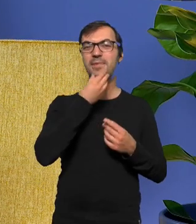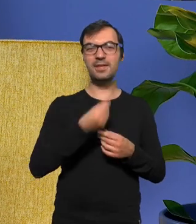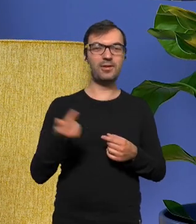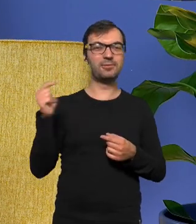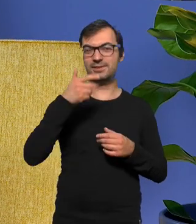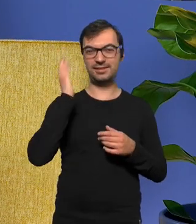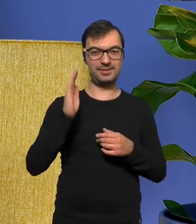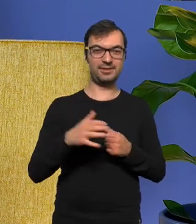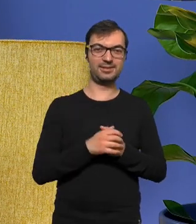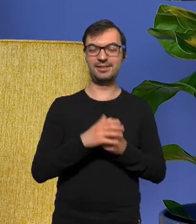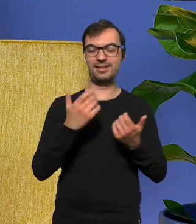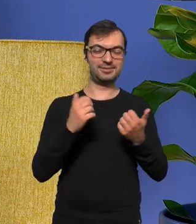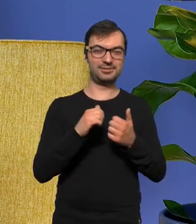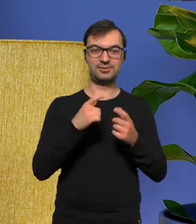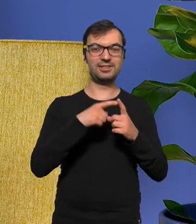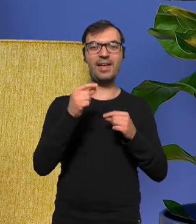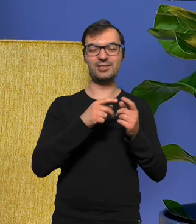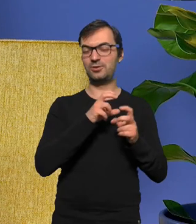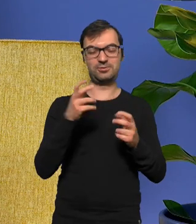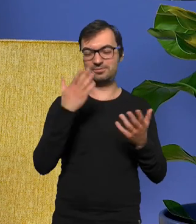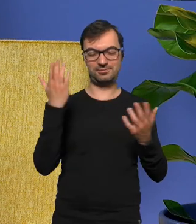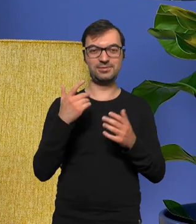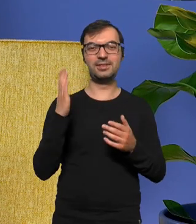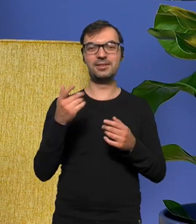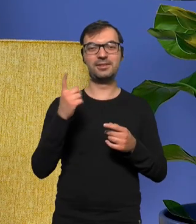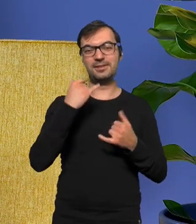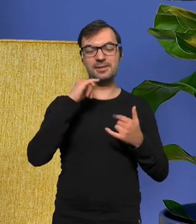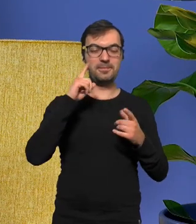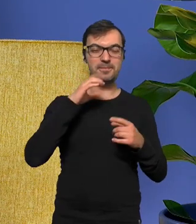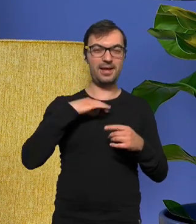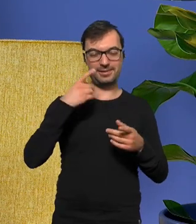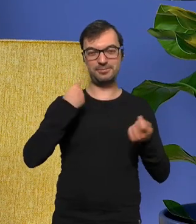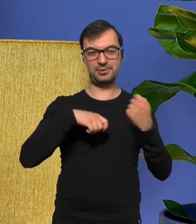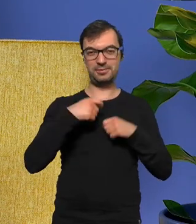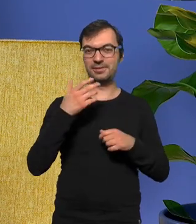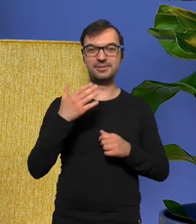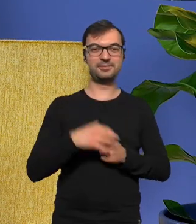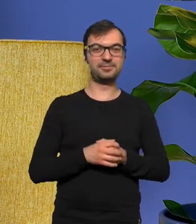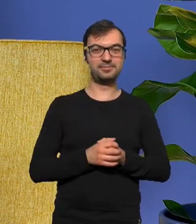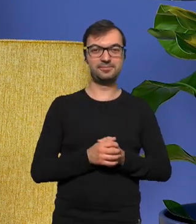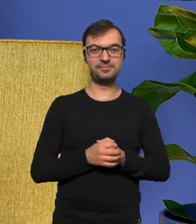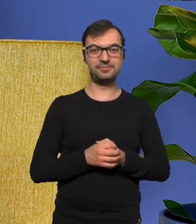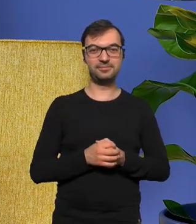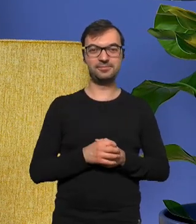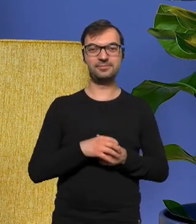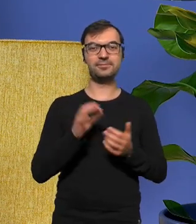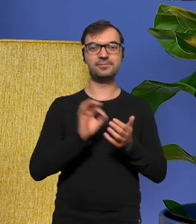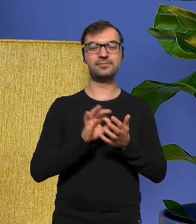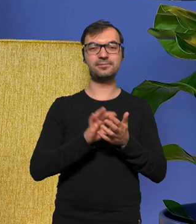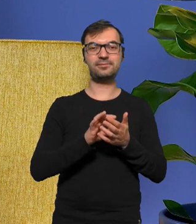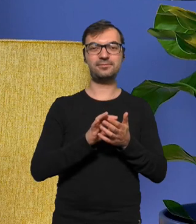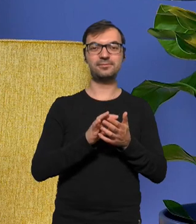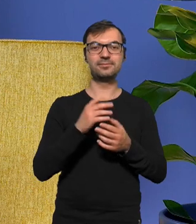ten gwiazdor wymarzony czy tylko po prostu jest to jakiś pan nie wiadomo skąd a na pewno nie